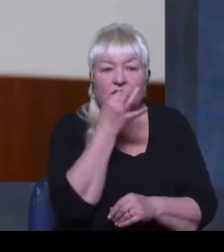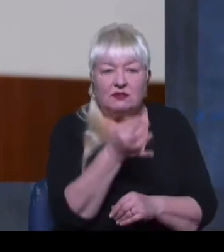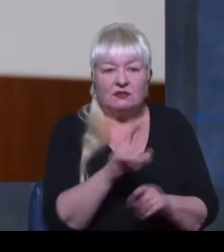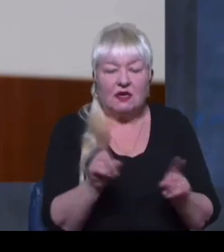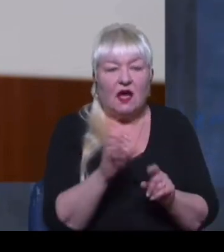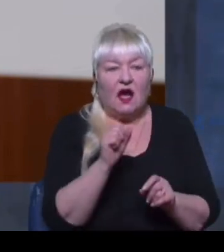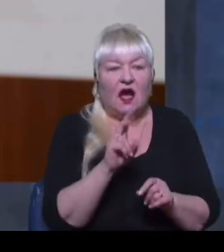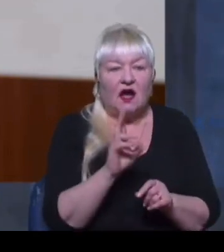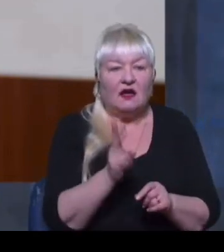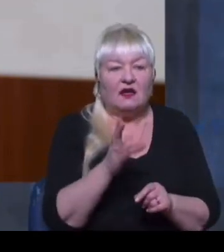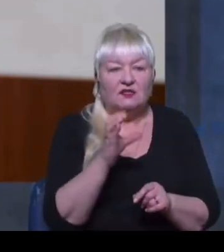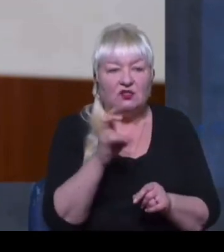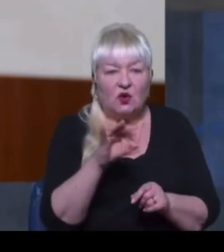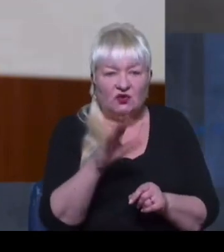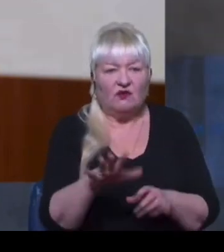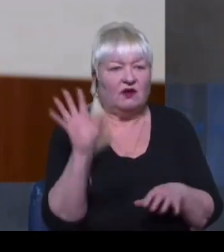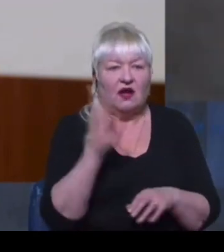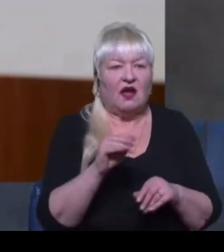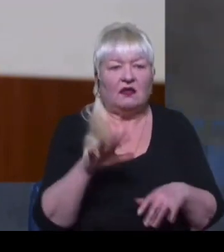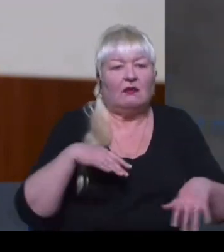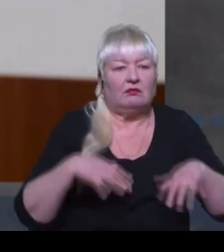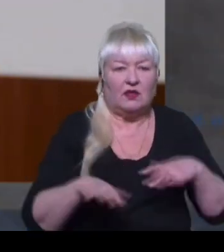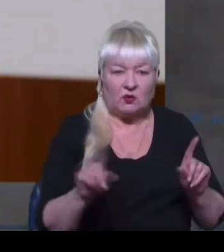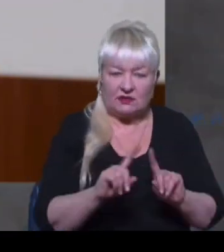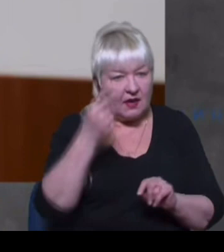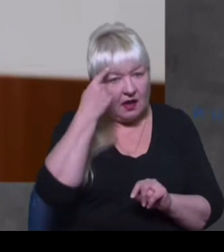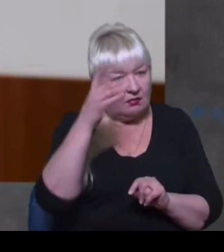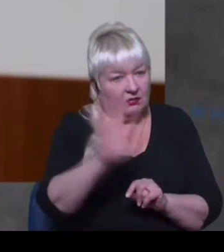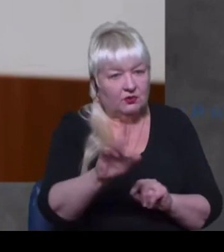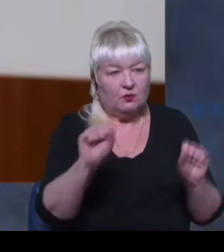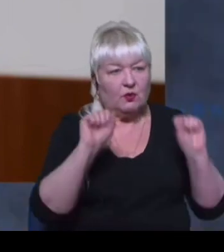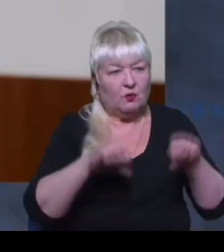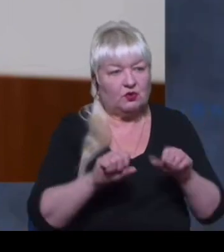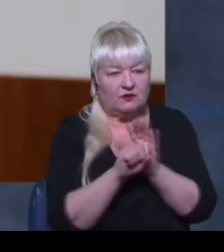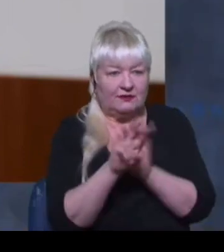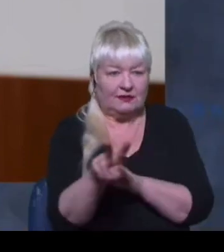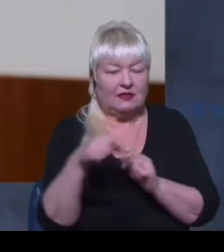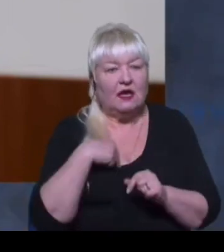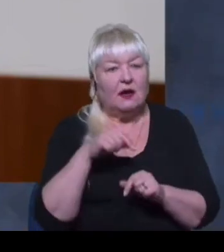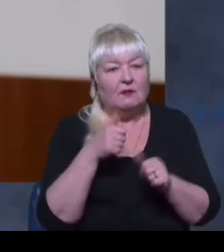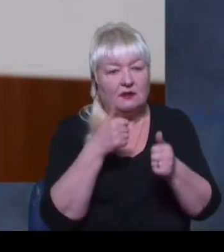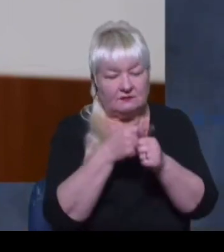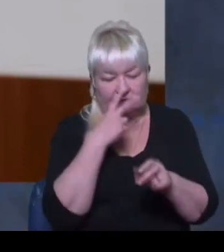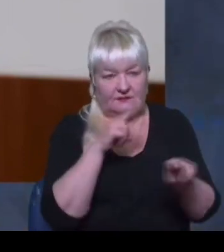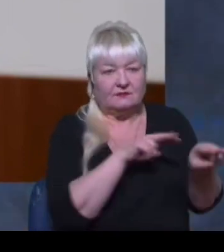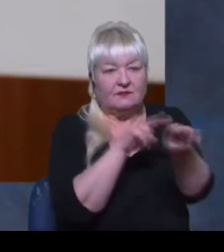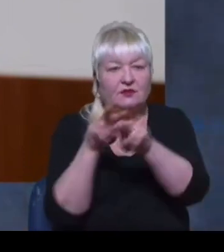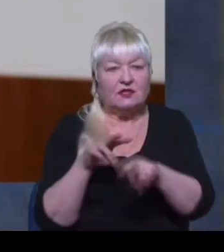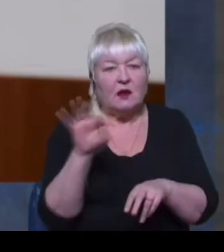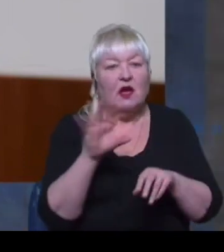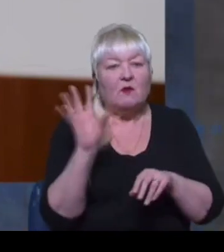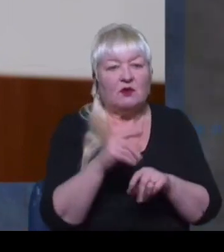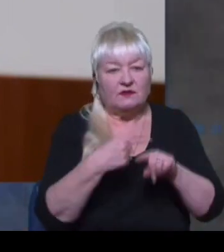Аксьонови та всі інші хай не розслабляються та не думають, що можуть втекти. Ми за ними спостерігаємо, ми про все це